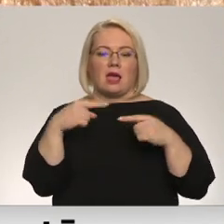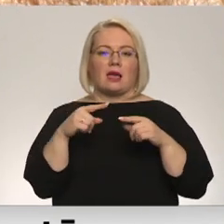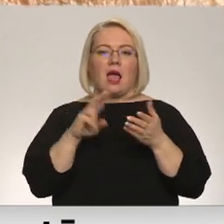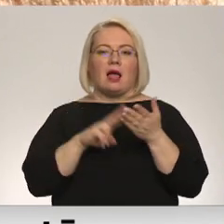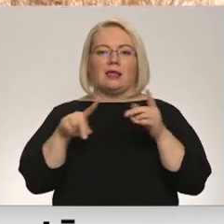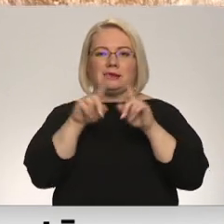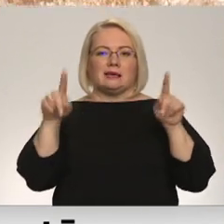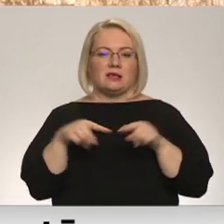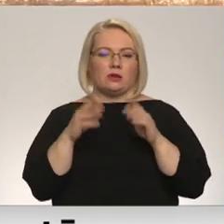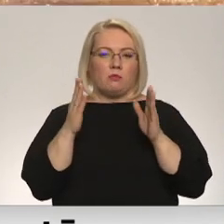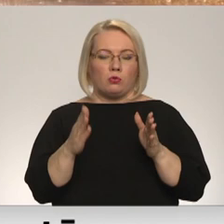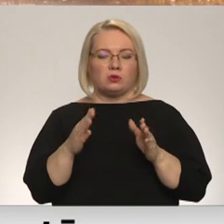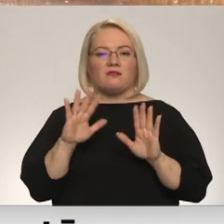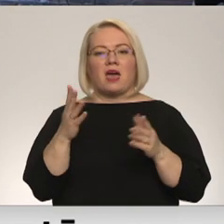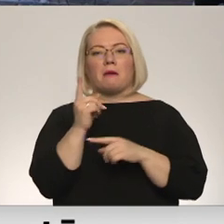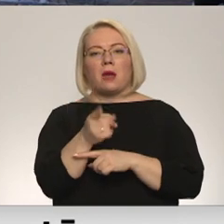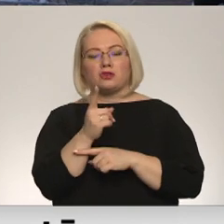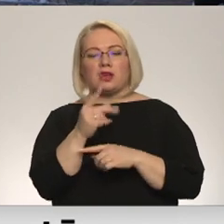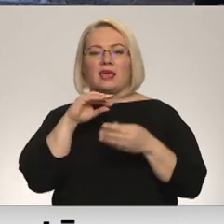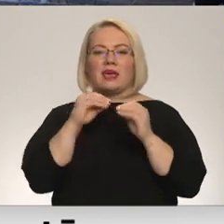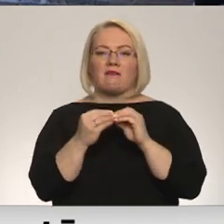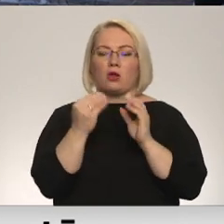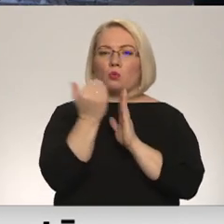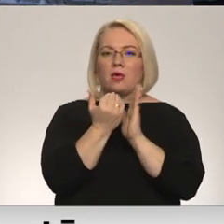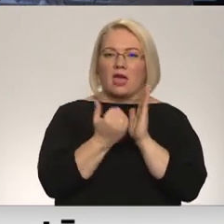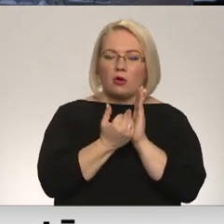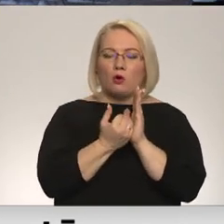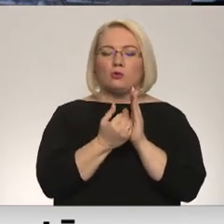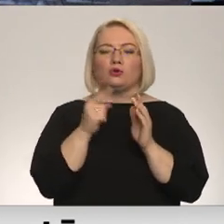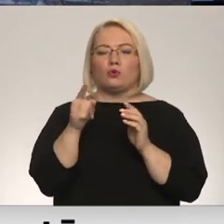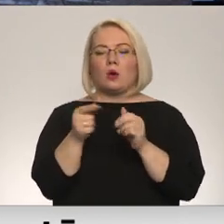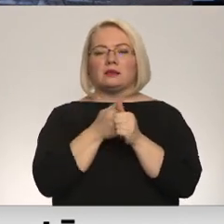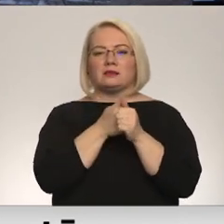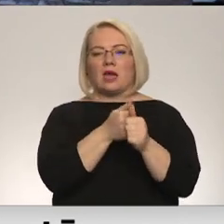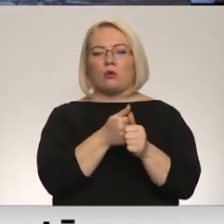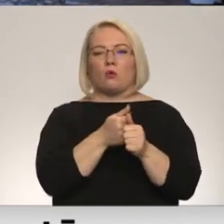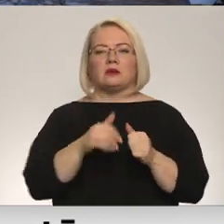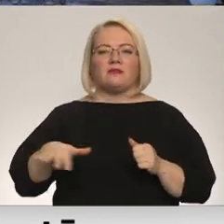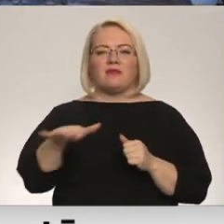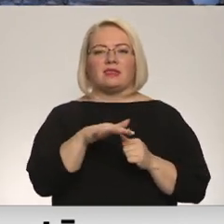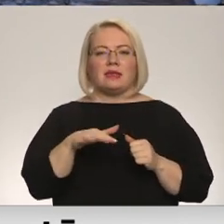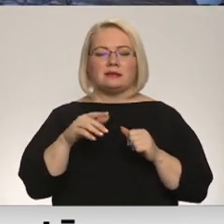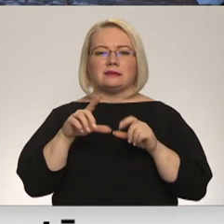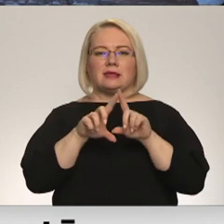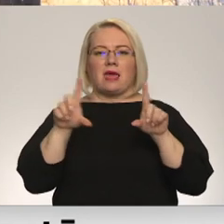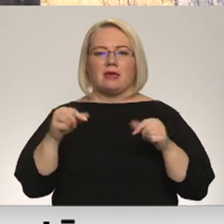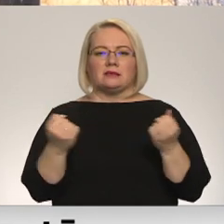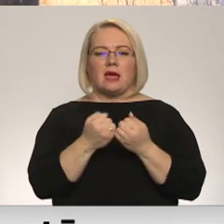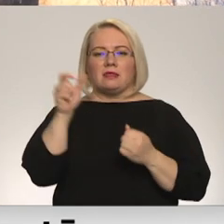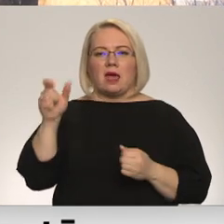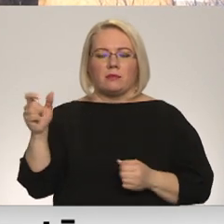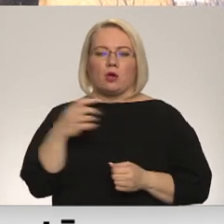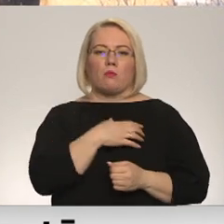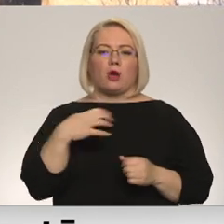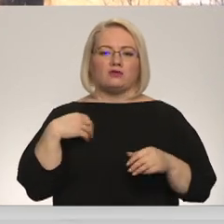To vai makšķirnieki ievēro noteikums arī pārējais periodā uzraudzīs vīdesdienesta darbinieki un pašvaldības policija. Mēs